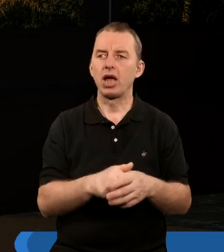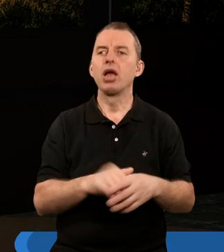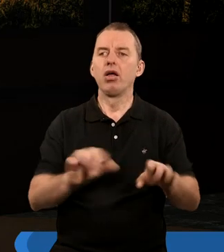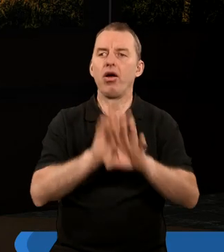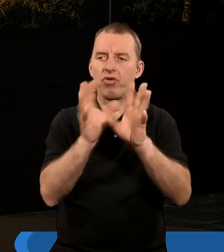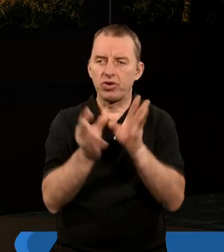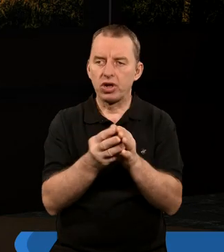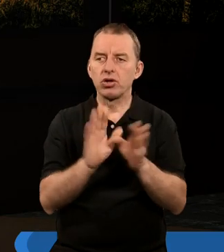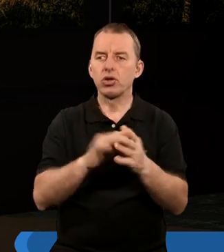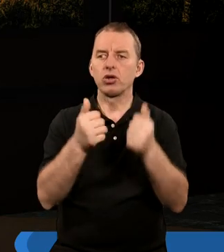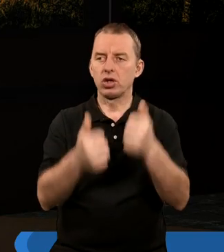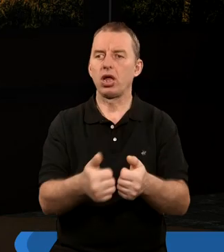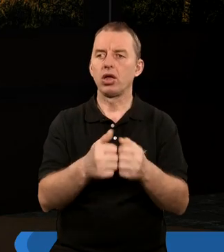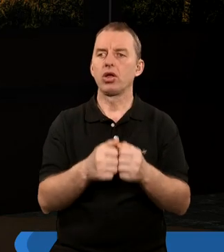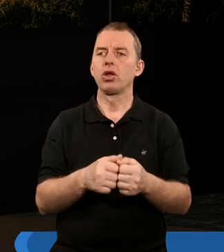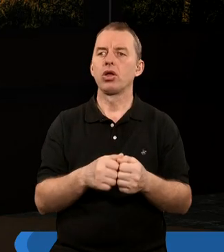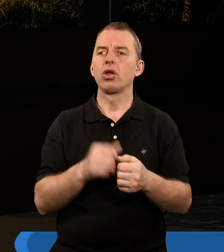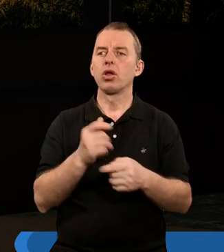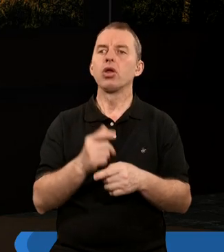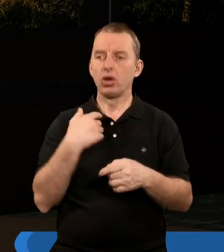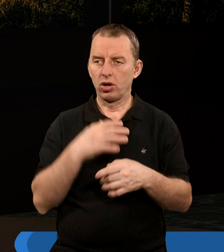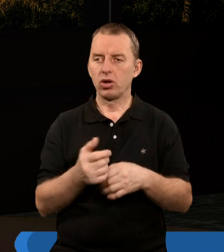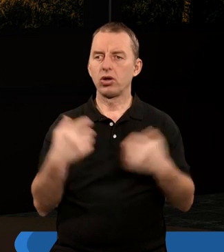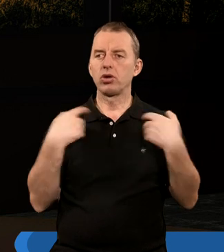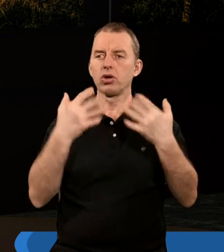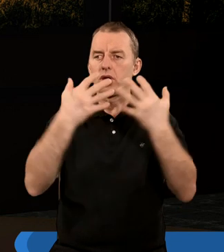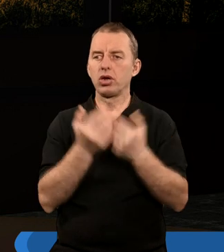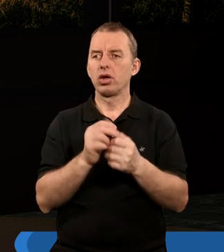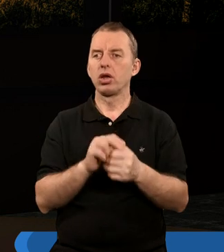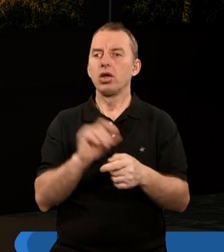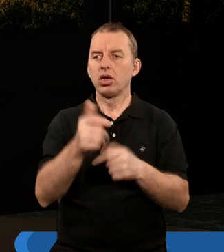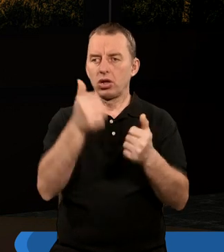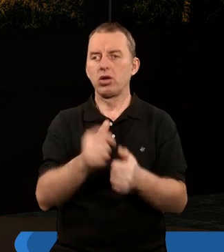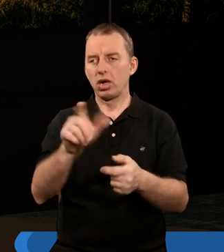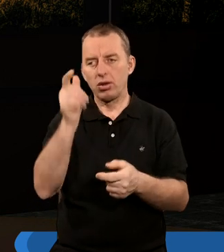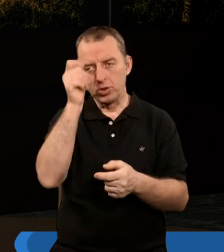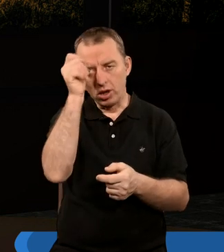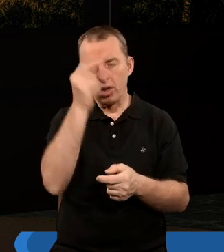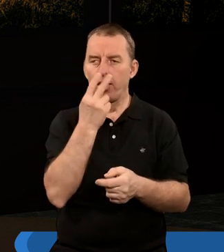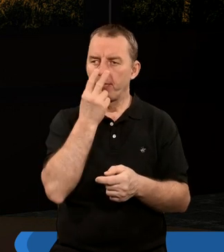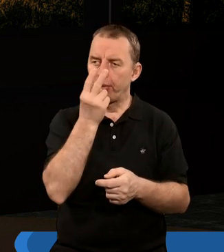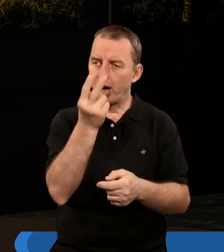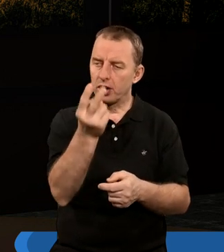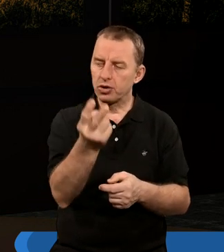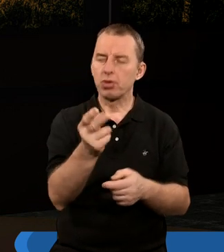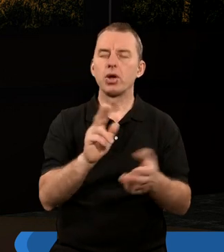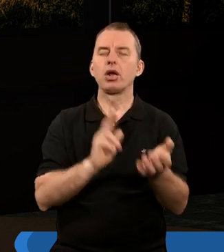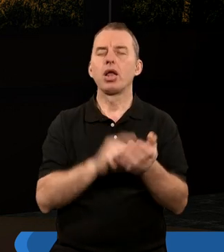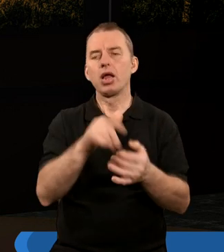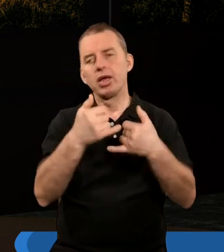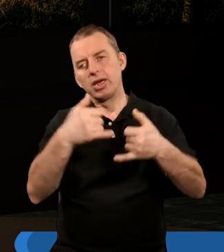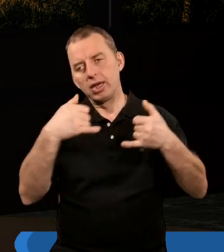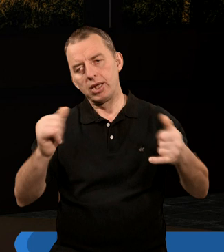ale za tym wszystkim, kto stoi? Tak? To stoi po prostu od ciemności, tak? To stoi za tym szatan i my dzisiaj patrzymy na te różne